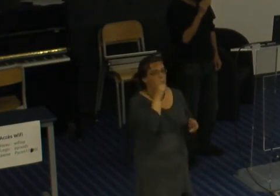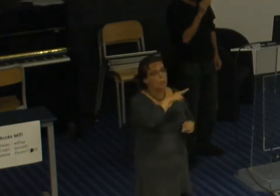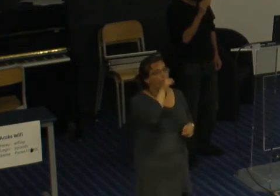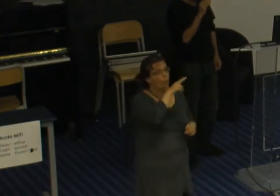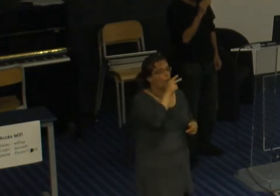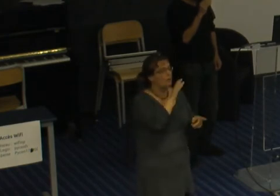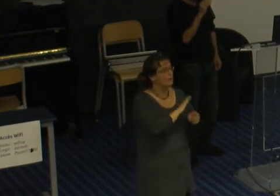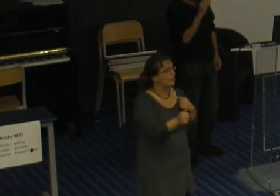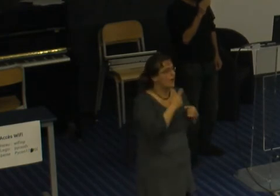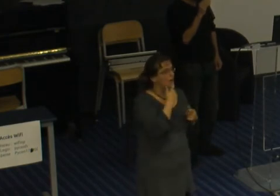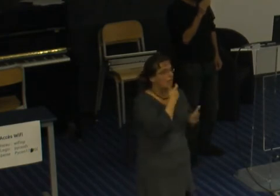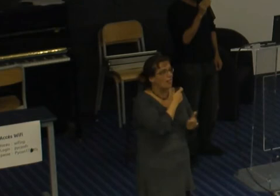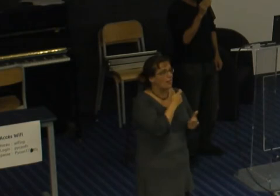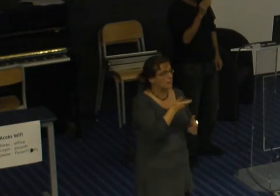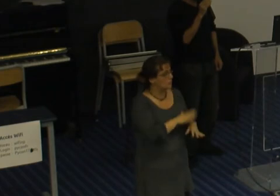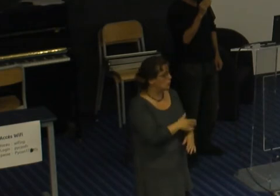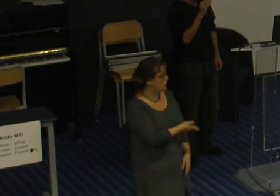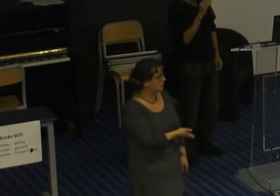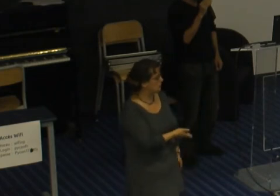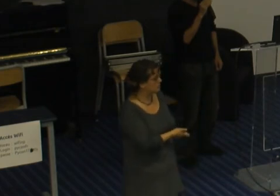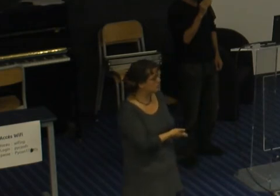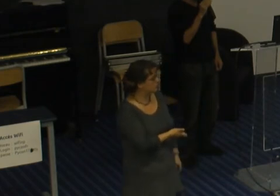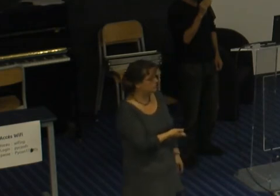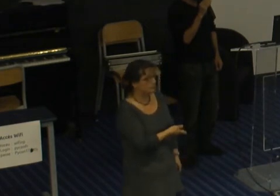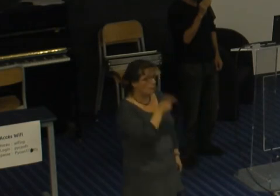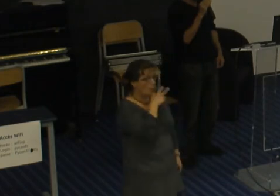ouais en fait c'est pas drôle c'est juste